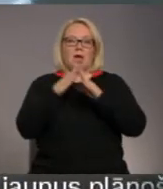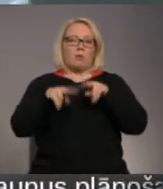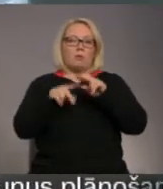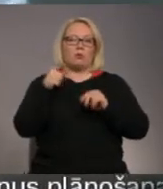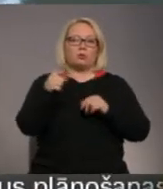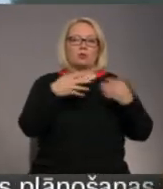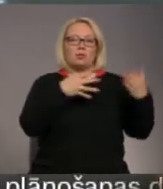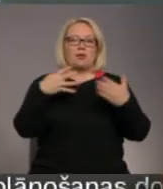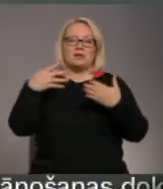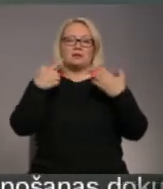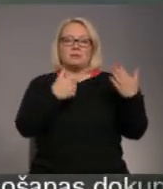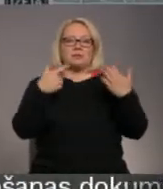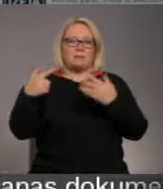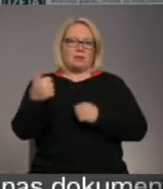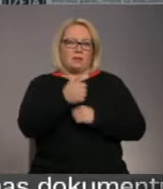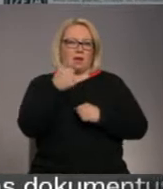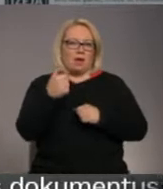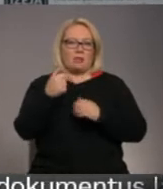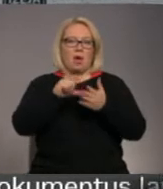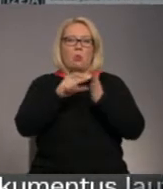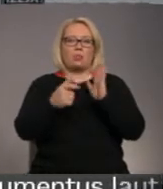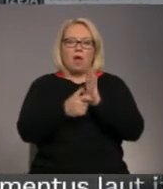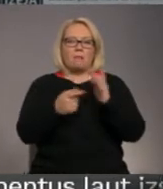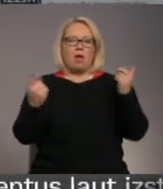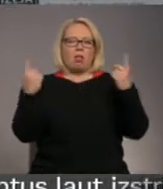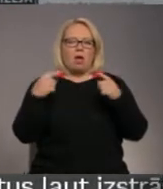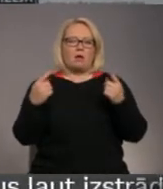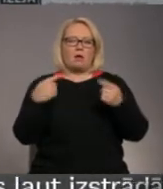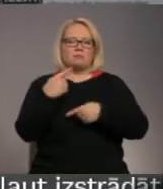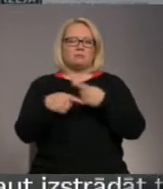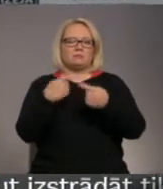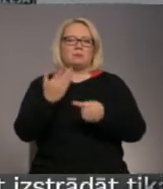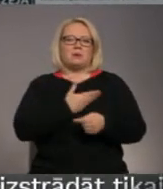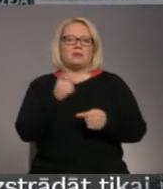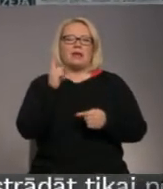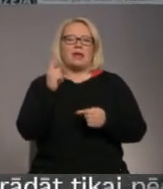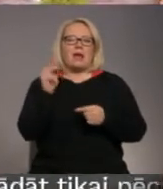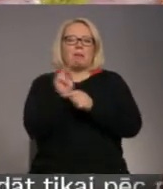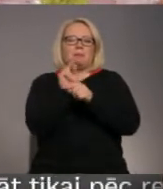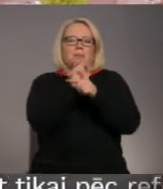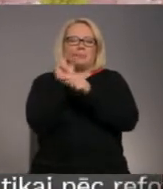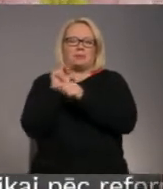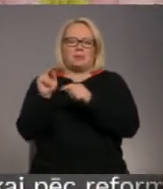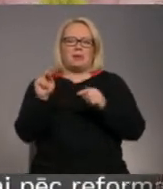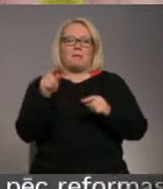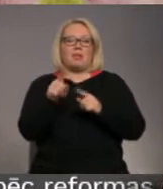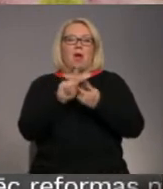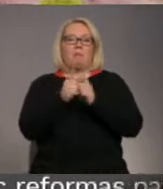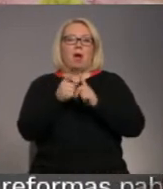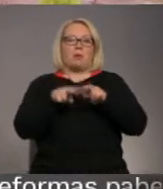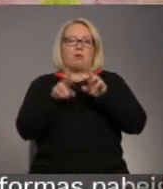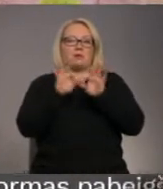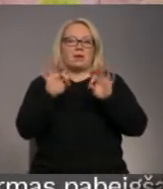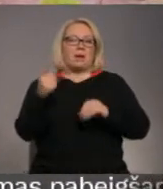1977. gadā un telpas laika gaitā bija piedzīvojušas tikai kosmētisko remontu. Tās pārbūjas sākās